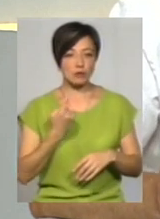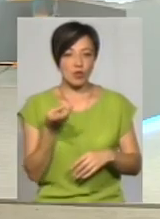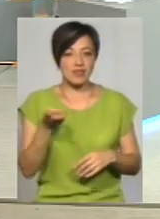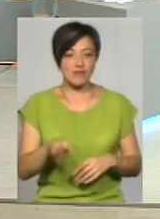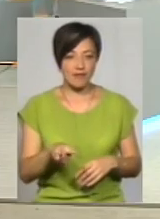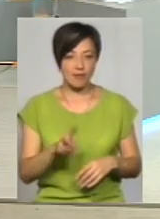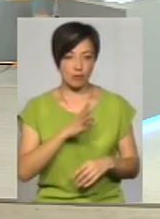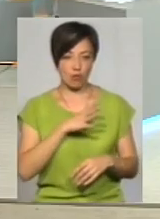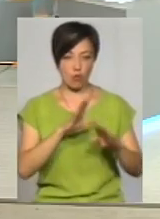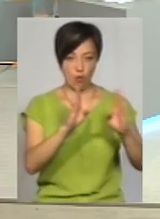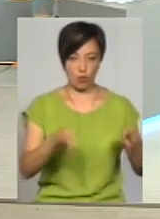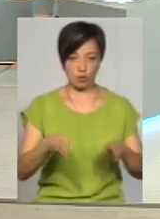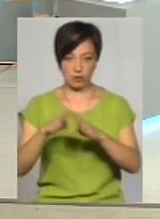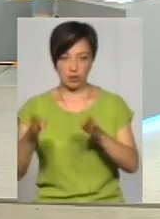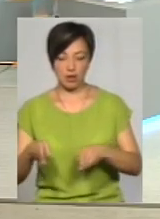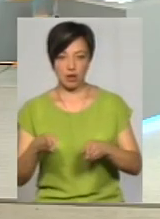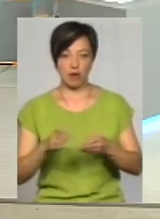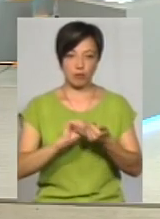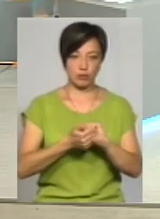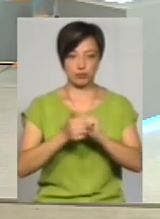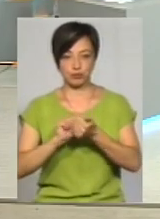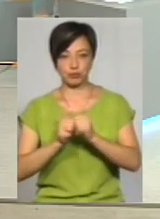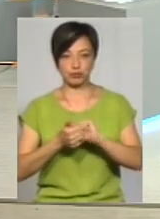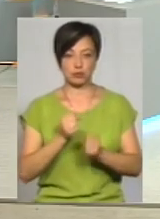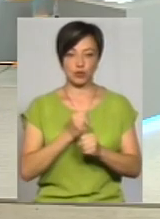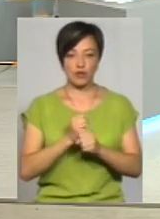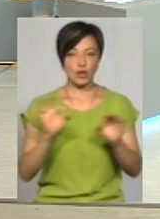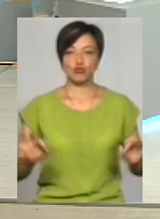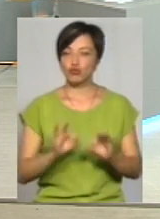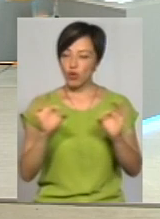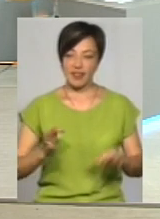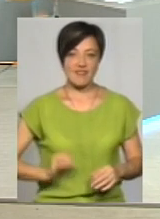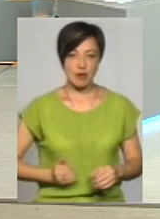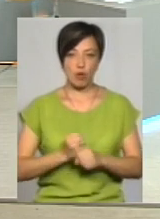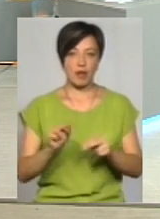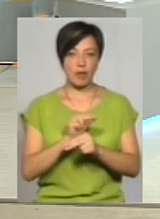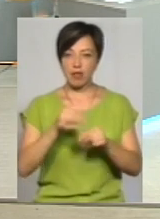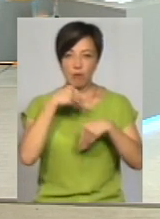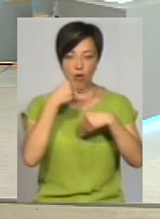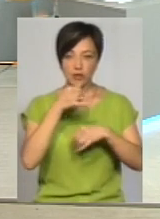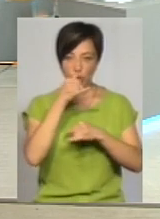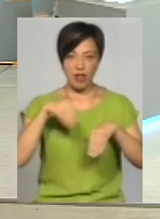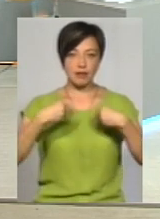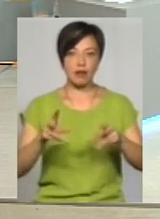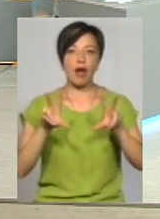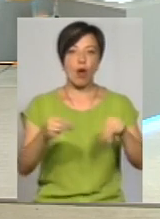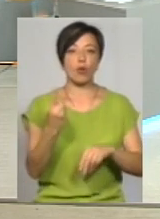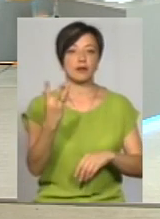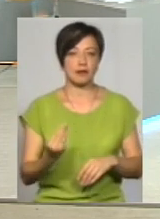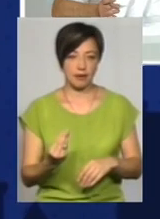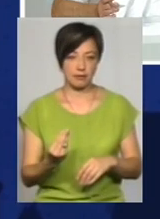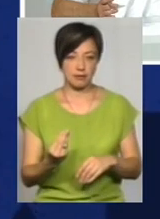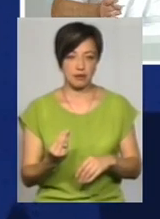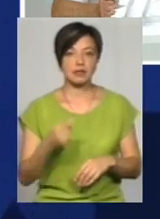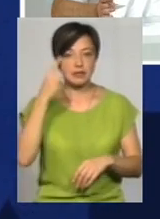почергово працювали, і жодна фірма, яка робила ремонт, вона не могла дати гарантію навіть на день. Тому